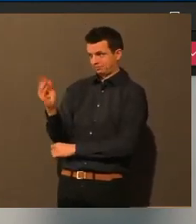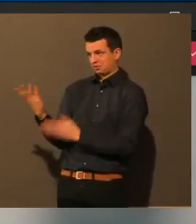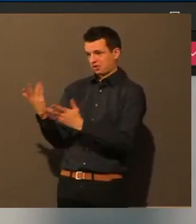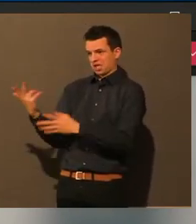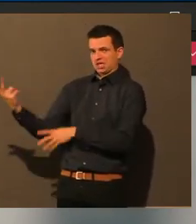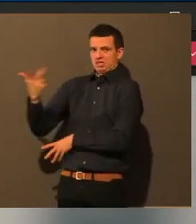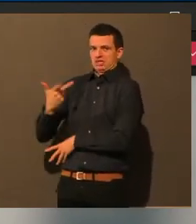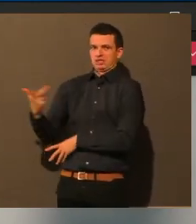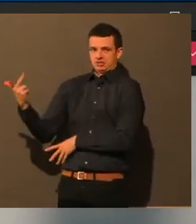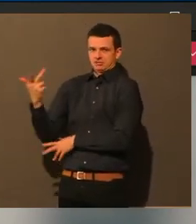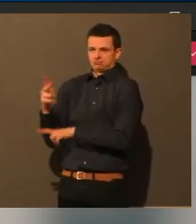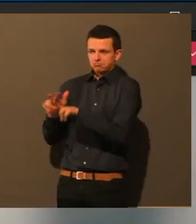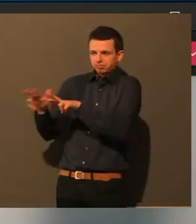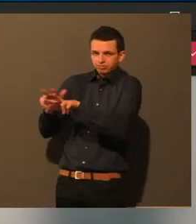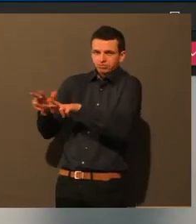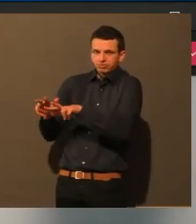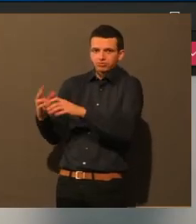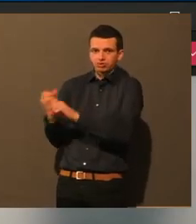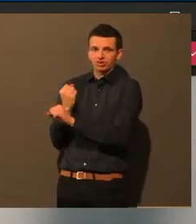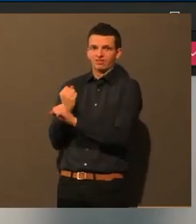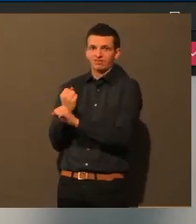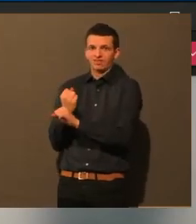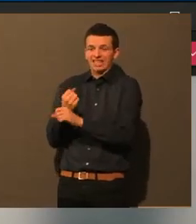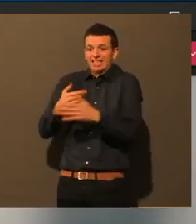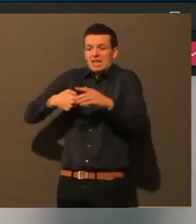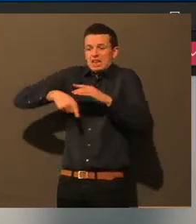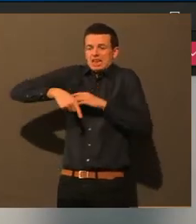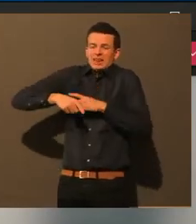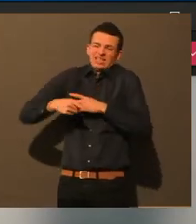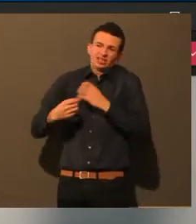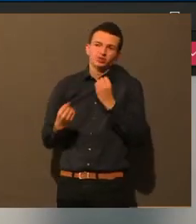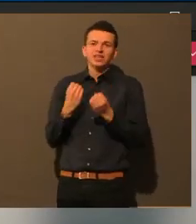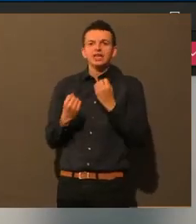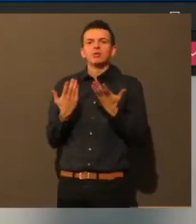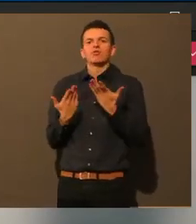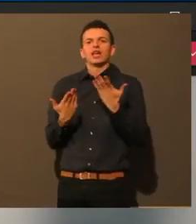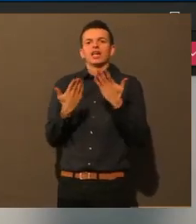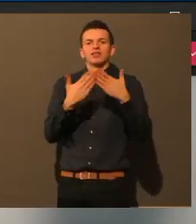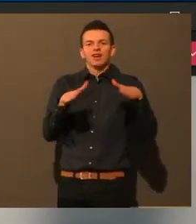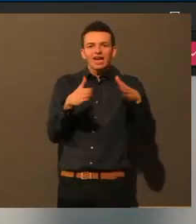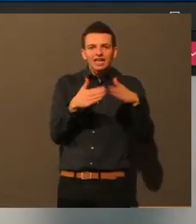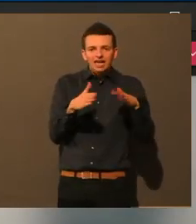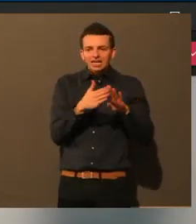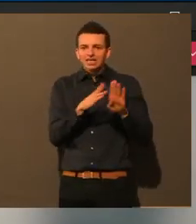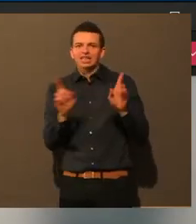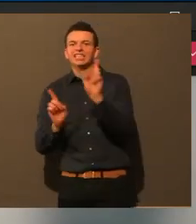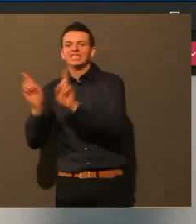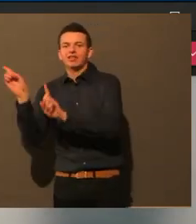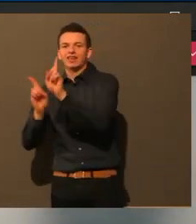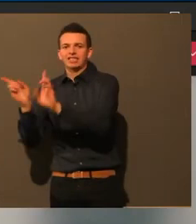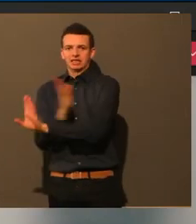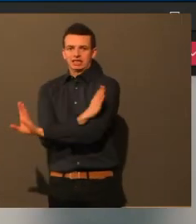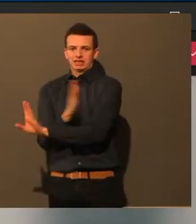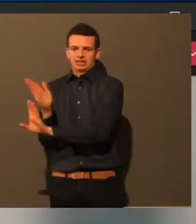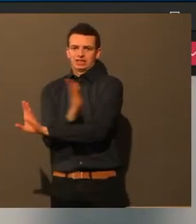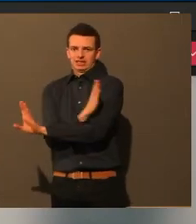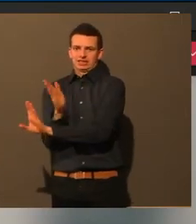organisieren für die Zeit zwischen den Jahren. Okay, was gibt es, Herr Dombrowski?